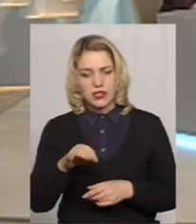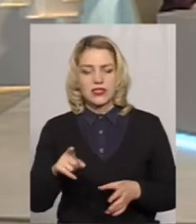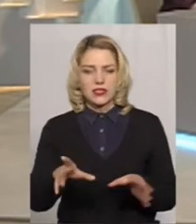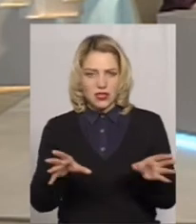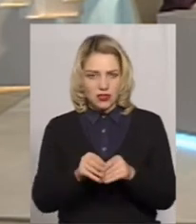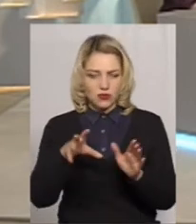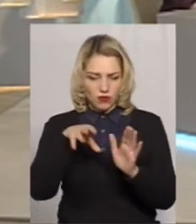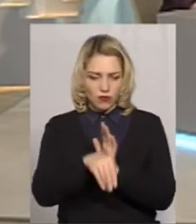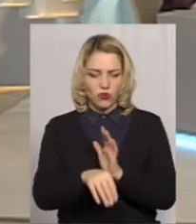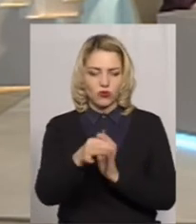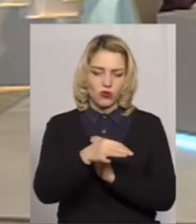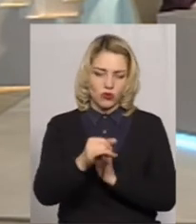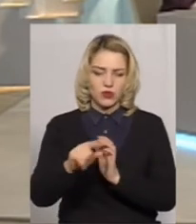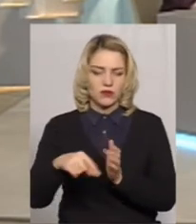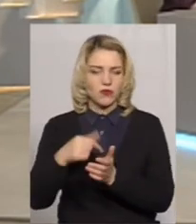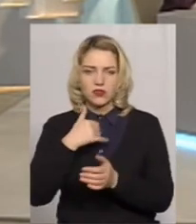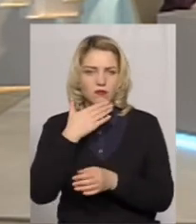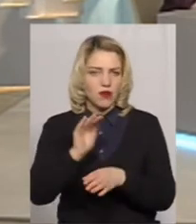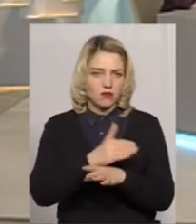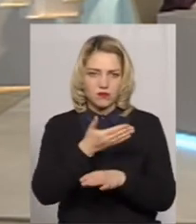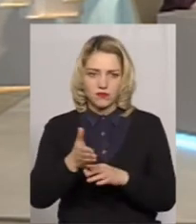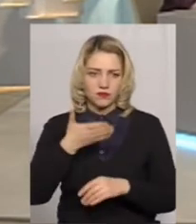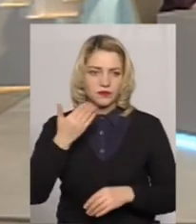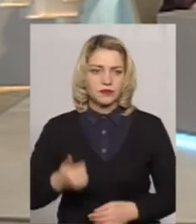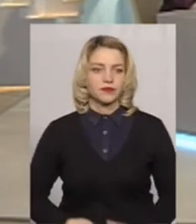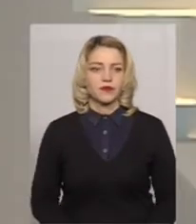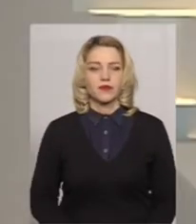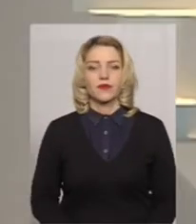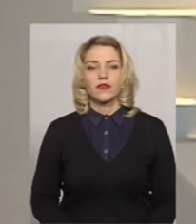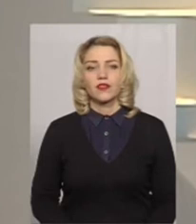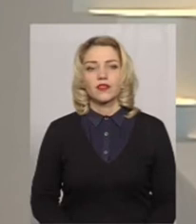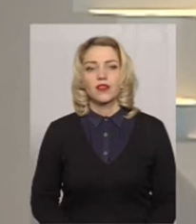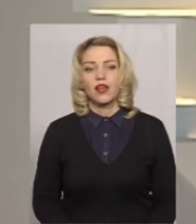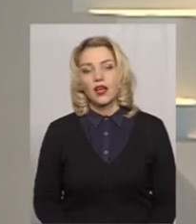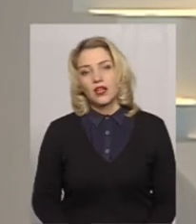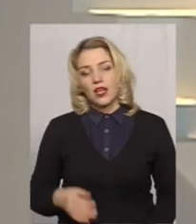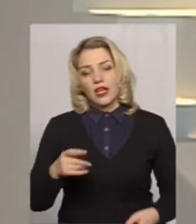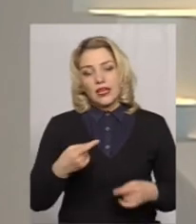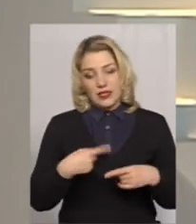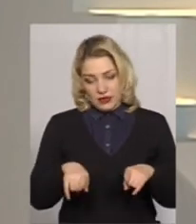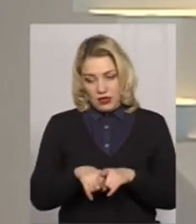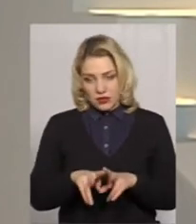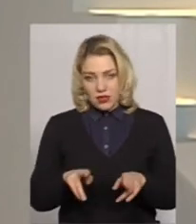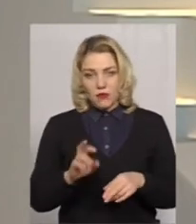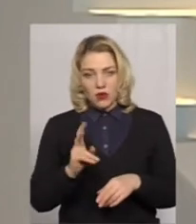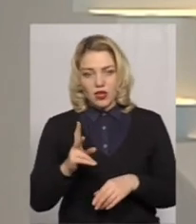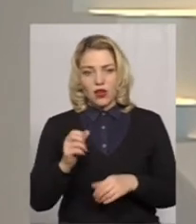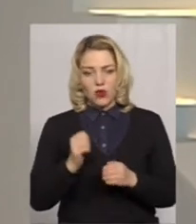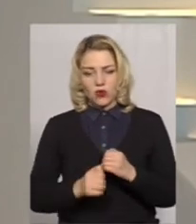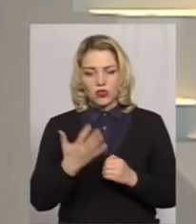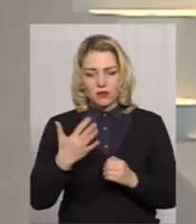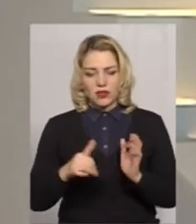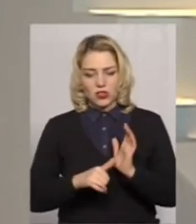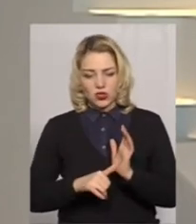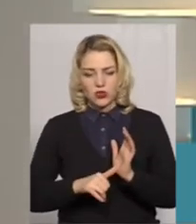разом. У нас немає розподілу місто. А скажіть, чи так само, як по всій Україні, кожен п'ятий, шостий випадок загибелі пов